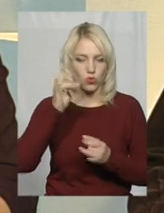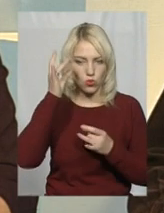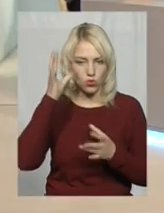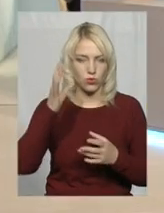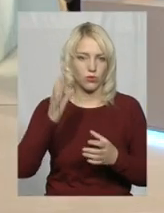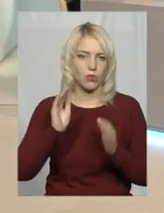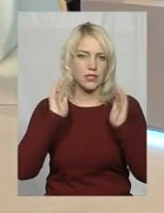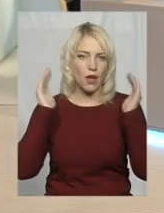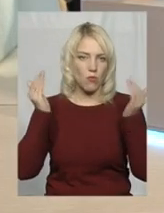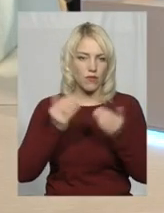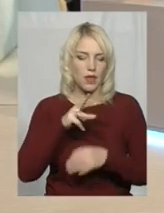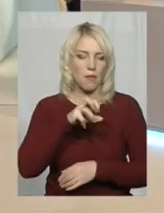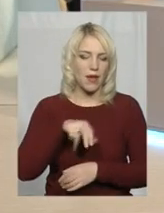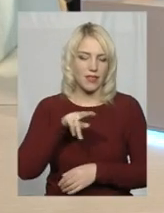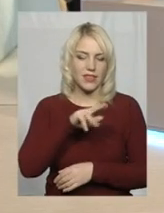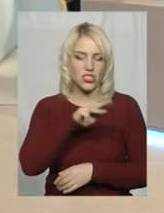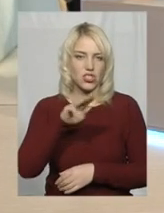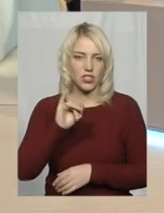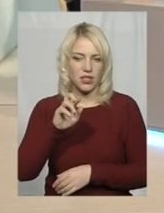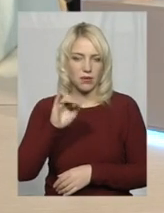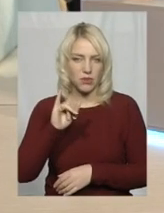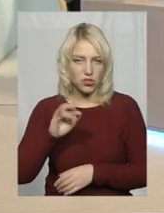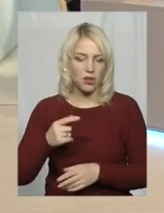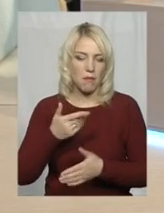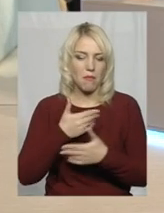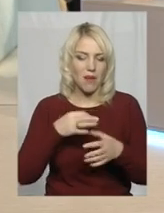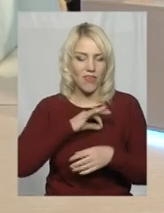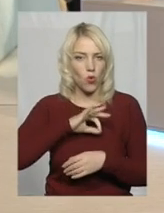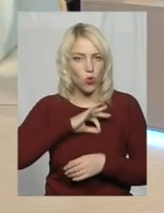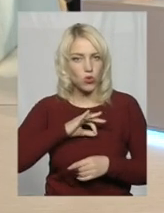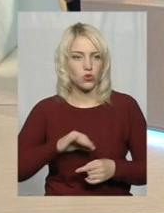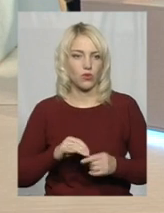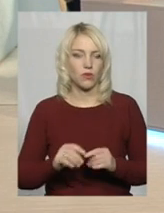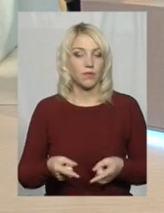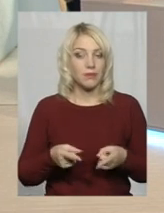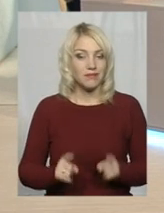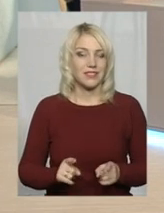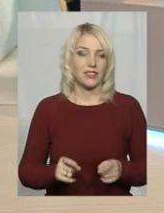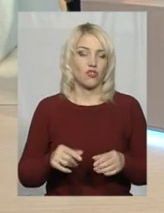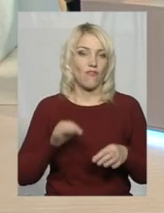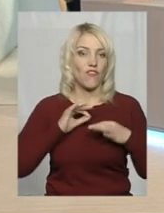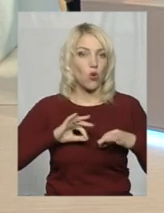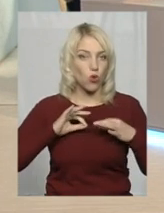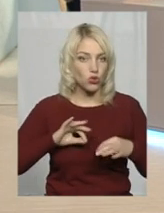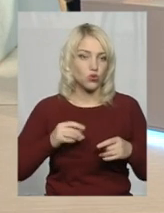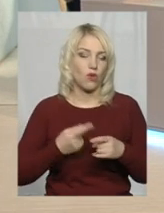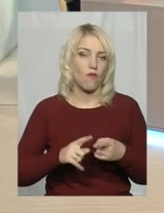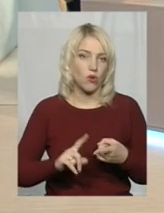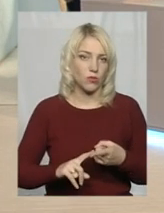заповіднику, у нашій Міджибіській фортеці, ми використовуємо, дійсно, ми використовуємо це,